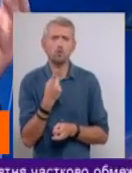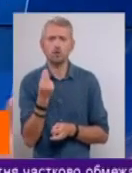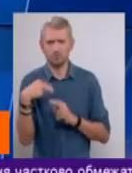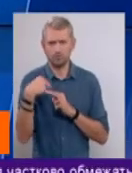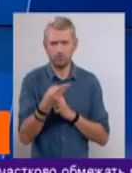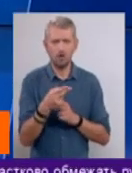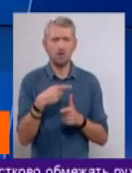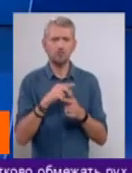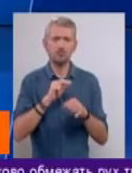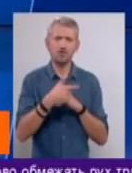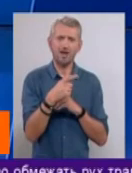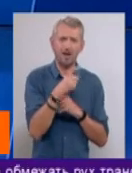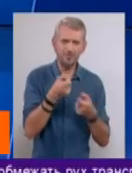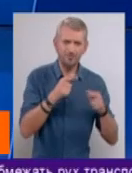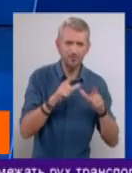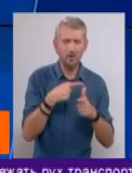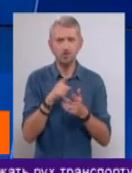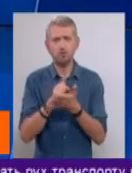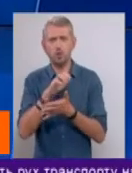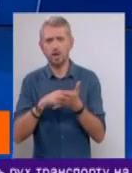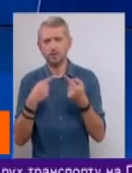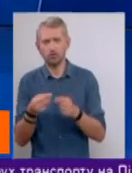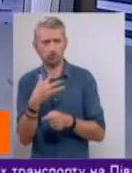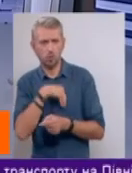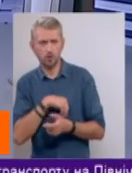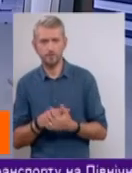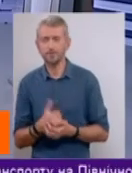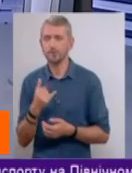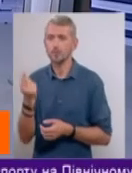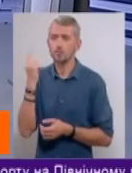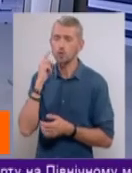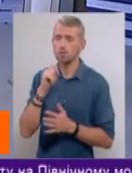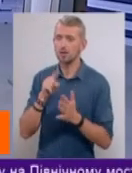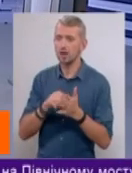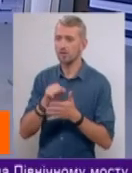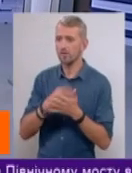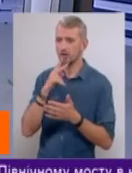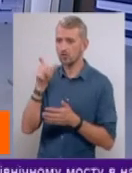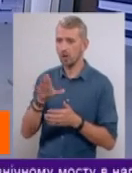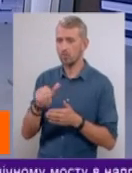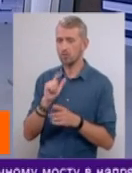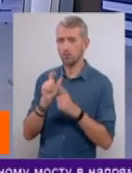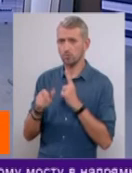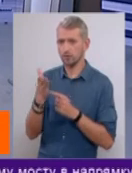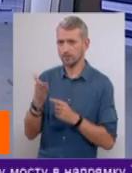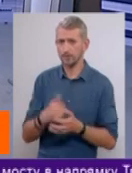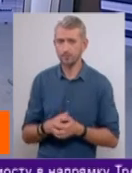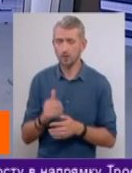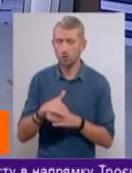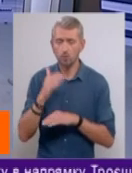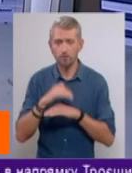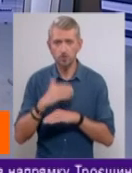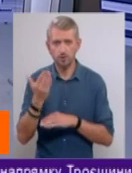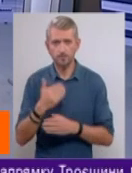за рахунок ціни на газ, чи за рахунок податків з інших доходів. Зараз почуємо питання виглядача і потім прокоментує пан Валентин. Доброго вечора,